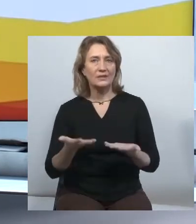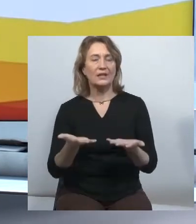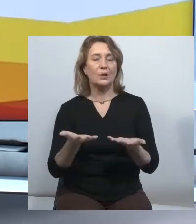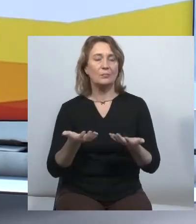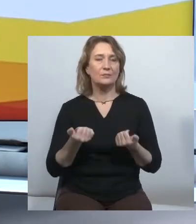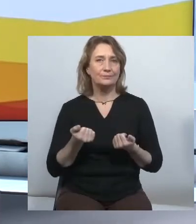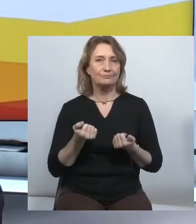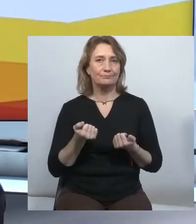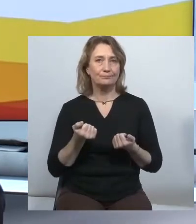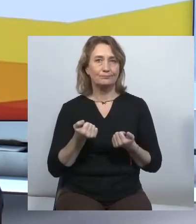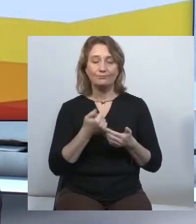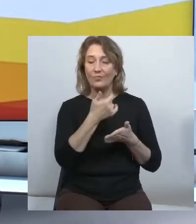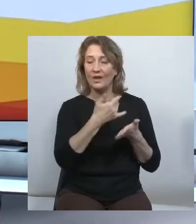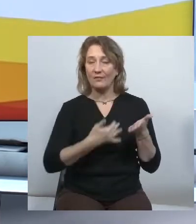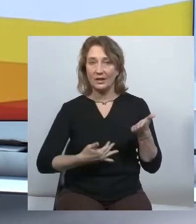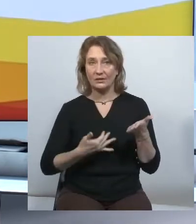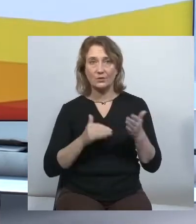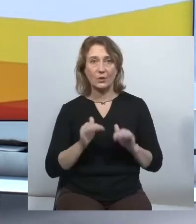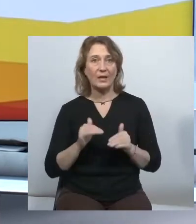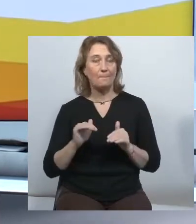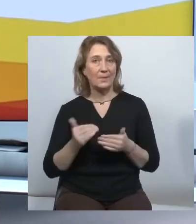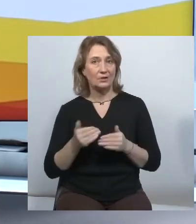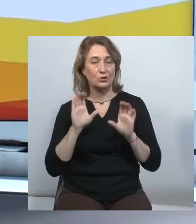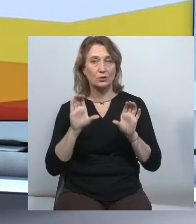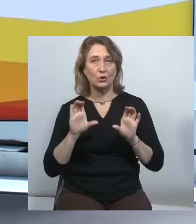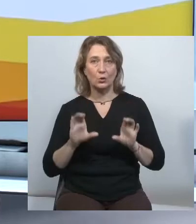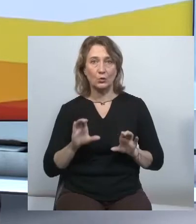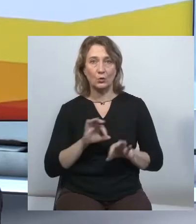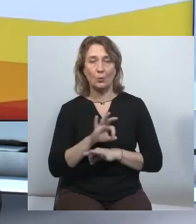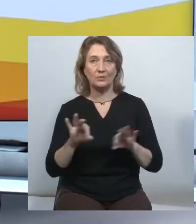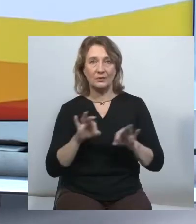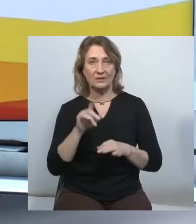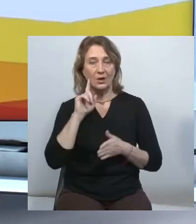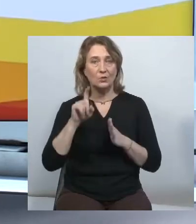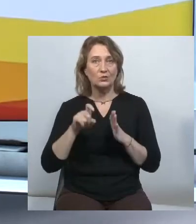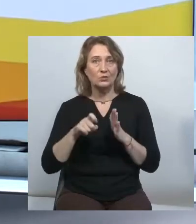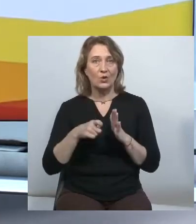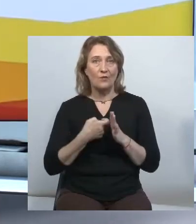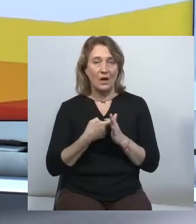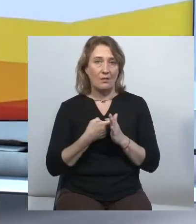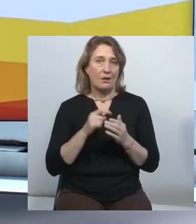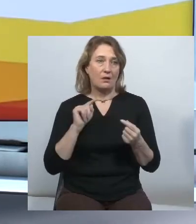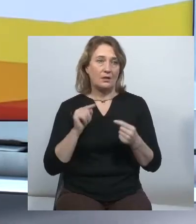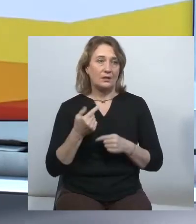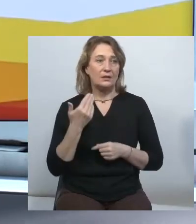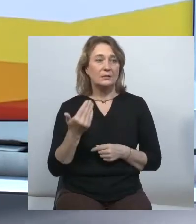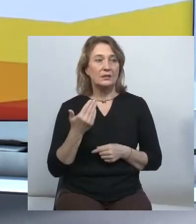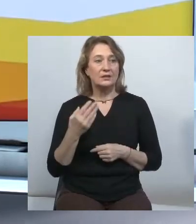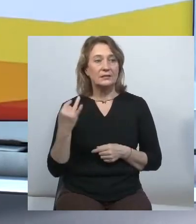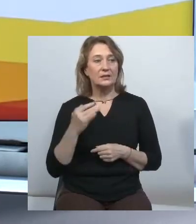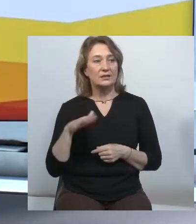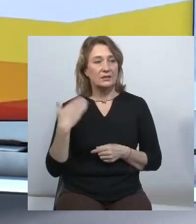відгуки, водночас не менше положень цього законопроекту зазнавали критики як з сторони медійної індустрії, так і зі